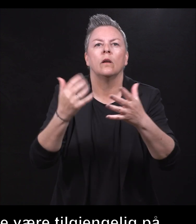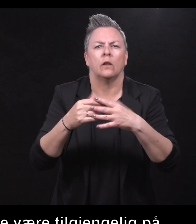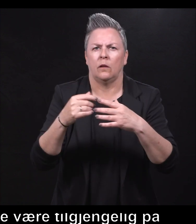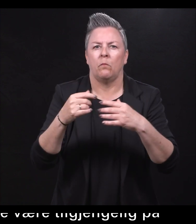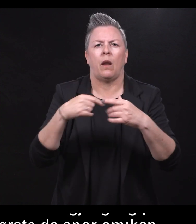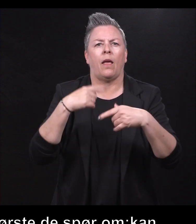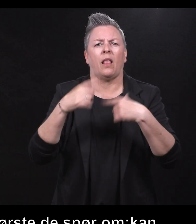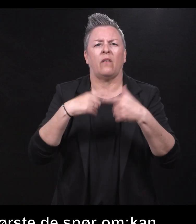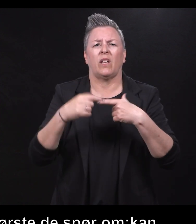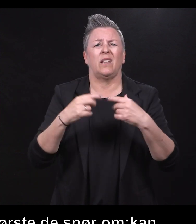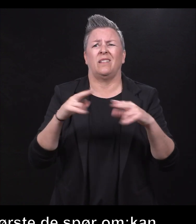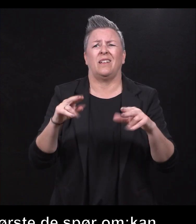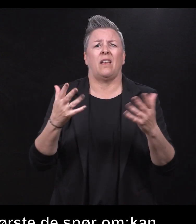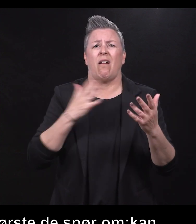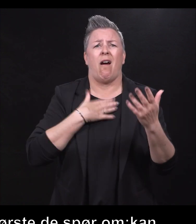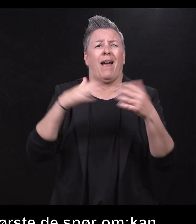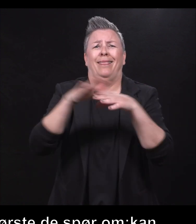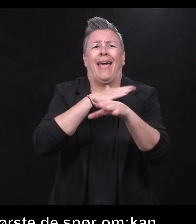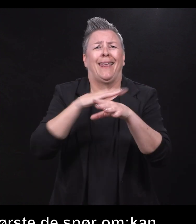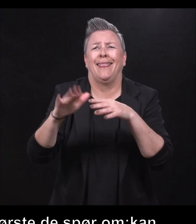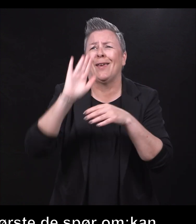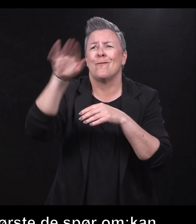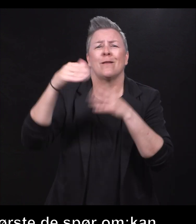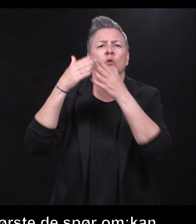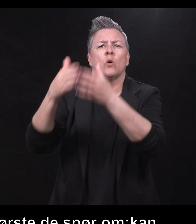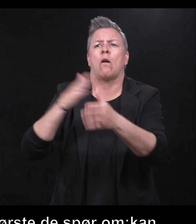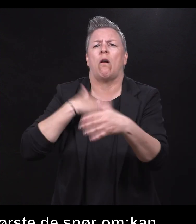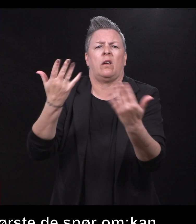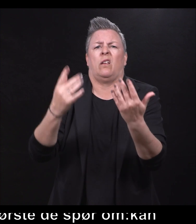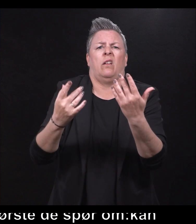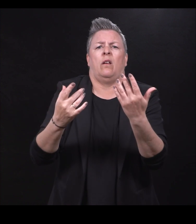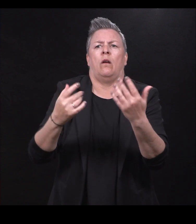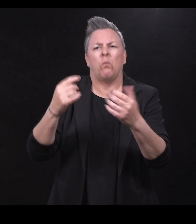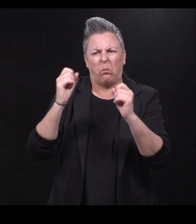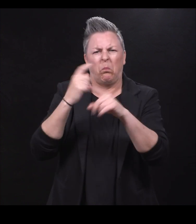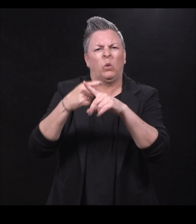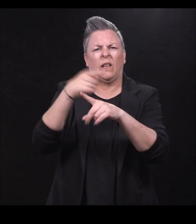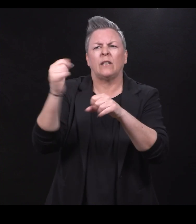at fordi vi ikke har dekning, så er det mulig. Og når vi er på jobb, så er det heller ikke mulig.